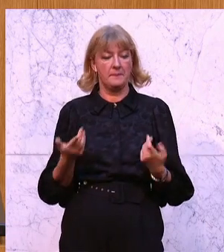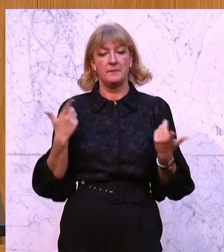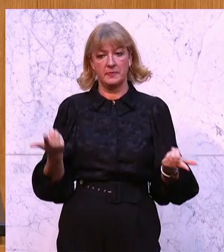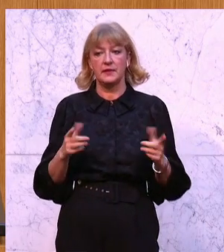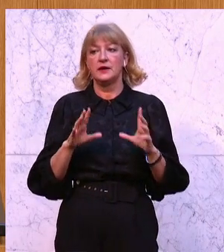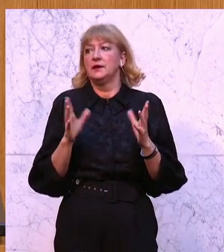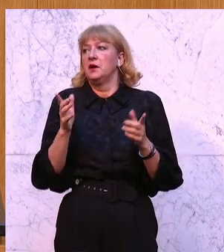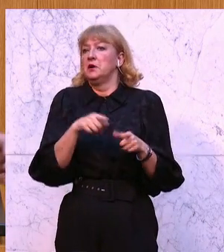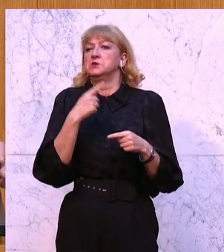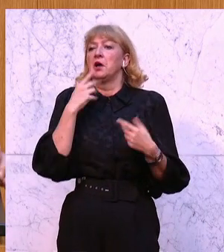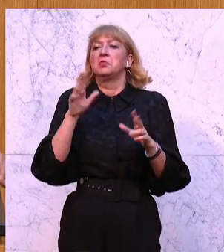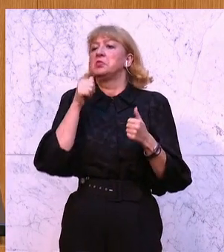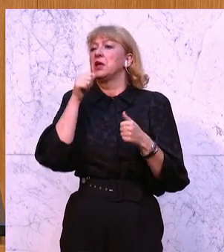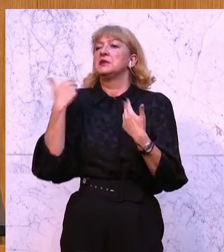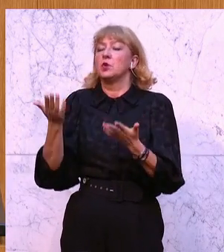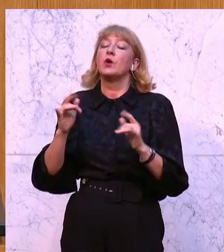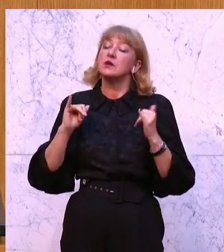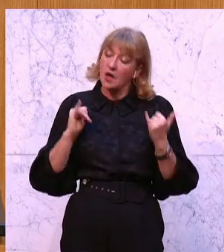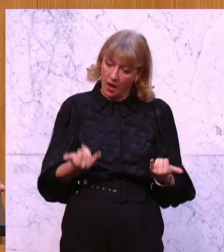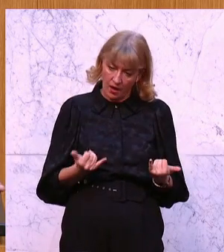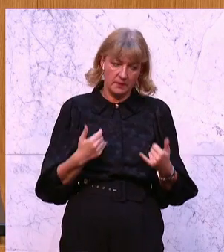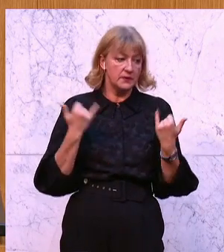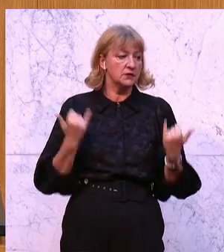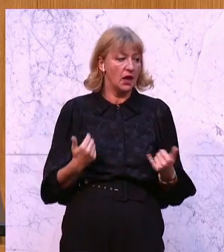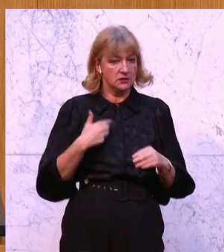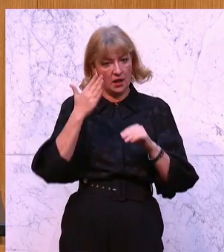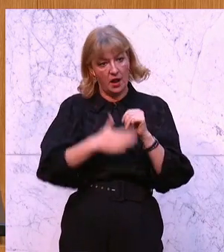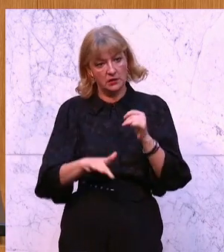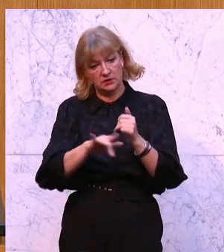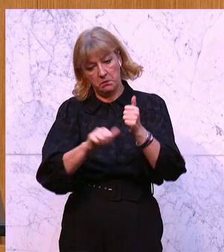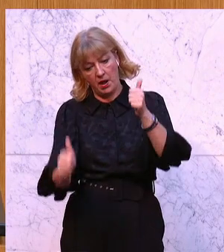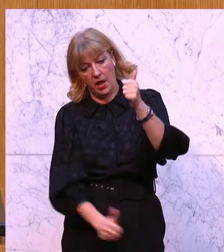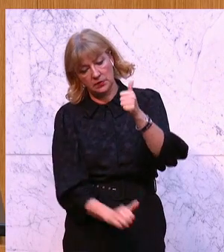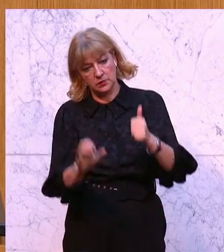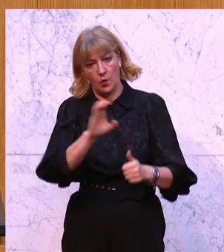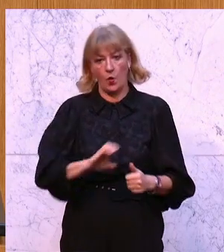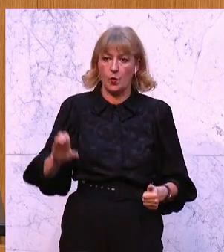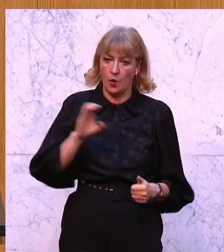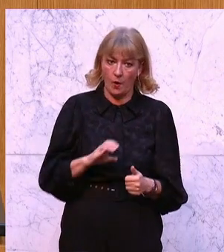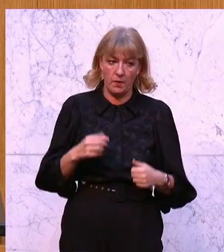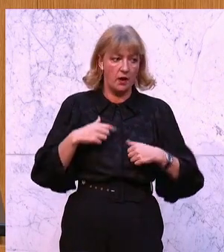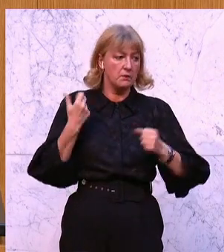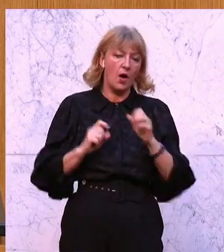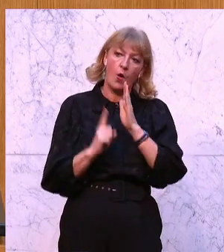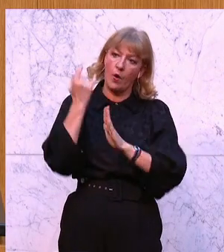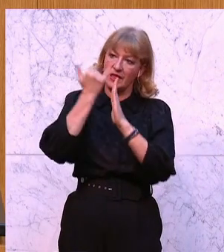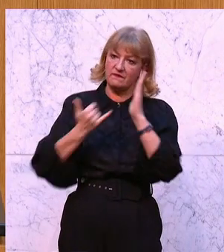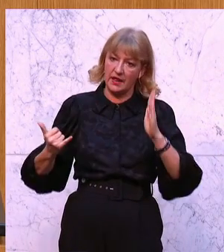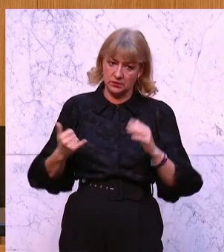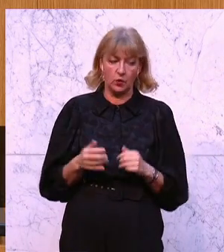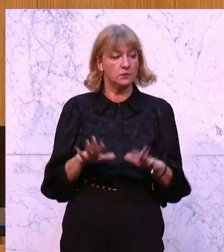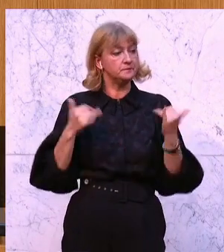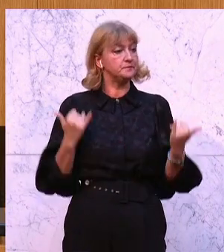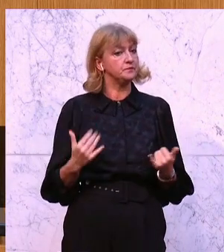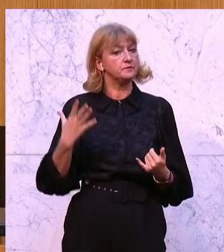dass das alles nicht so ist. Aber wir sind jetzt Schlusslicht in Europa und haben die höchste Inflation. Und dann hören wir immer wieder, auch